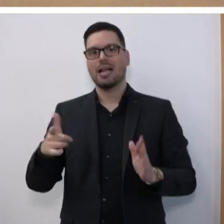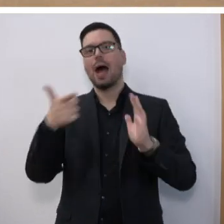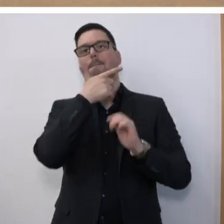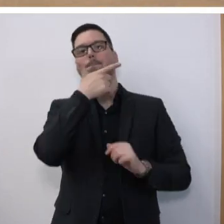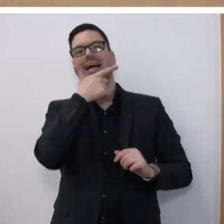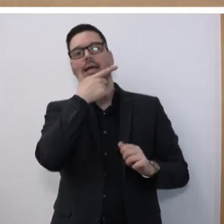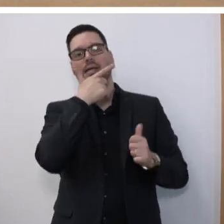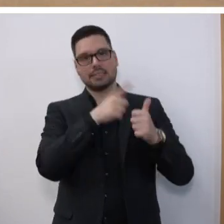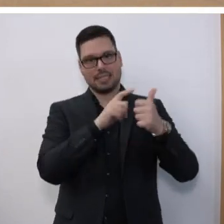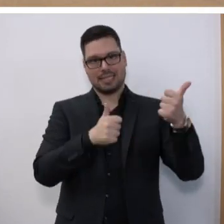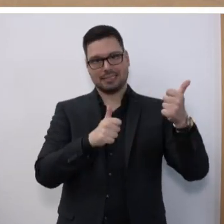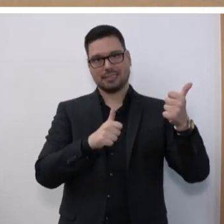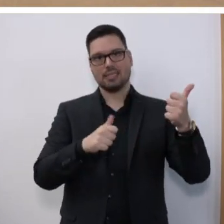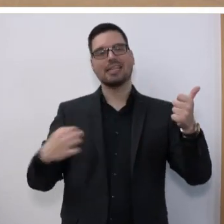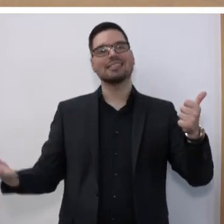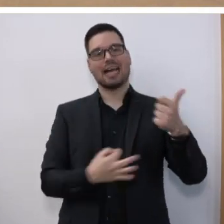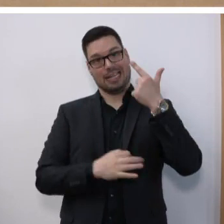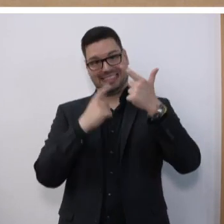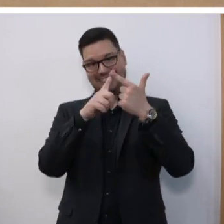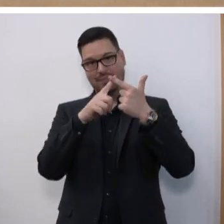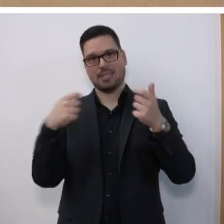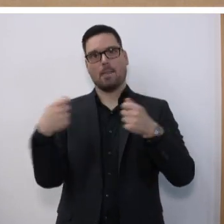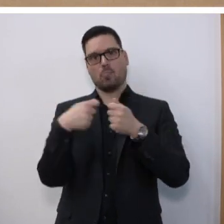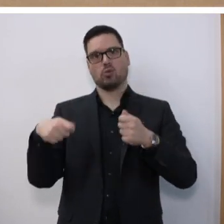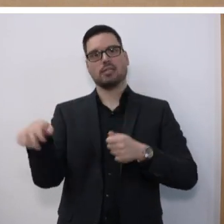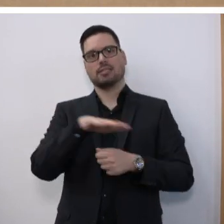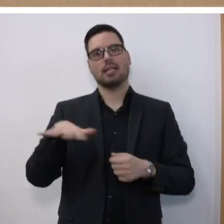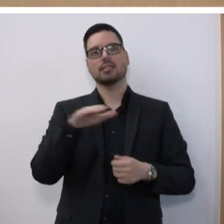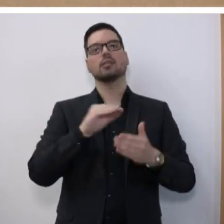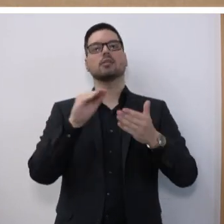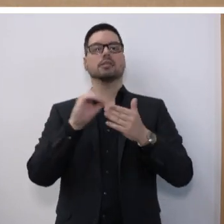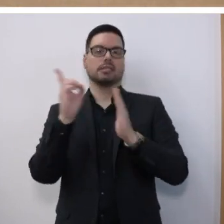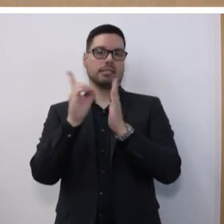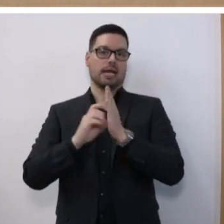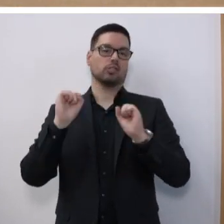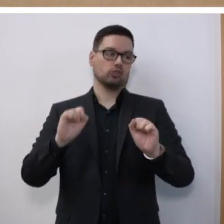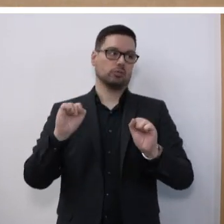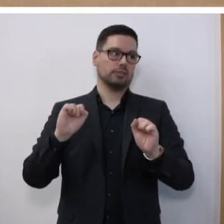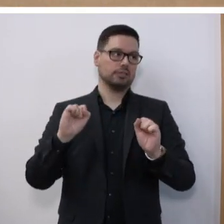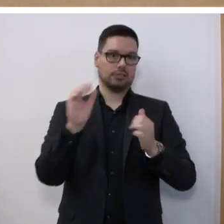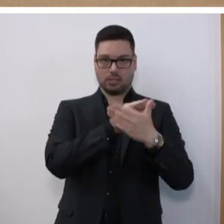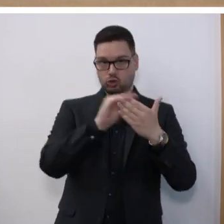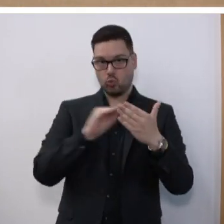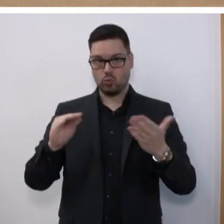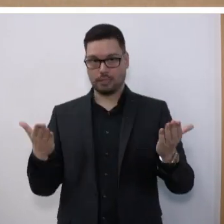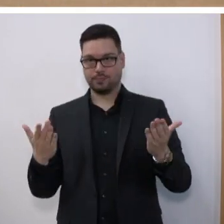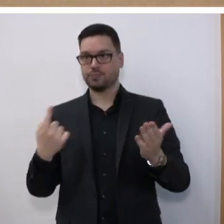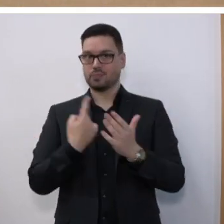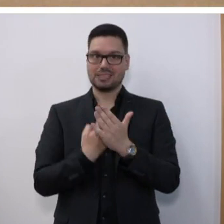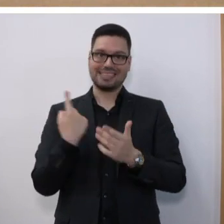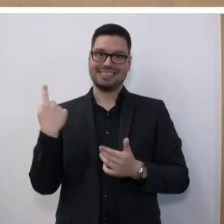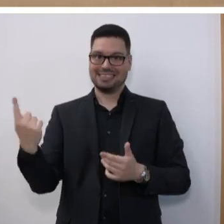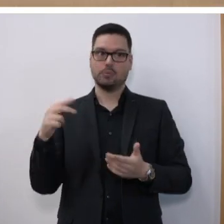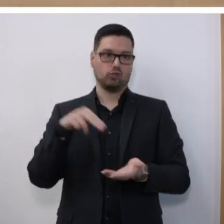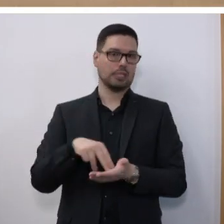ist das Saarland damit das zweite Bundesland, das den Datenschutz im Schulwesen in einem eigenständigen Gesetz regelt und